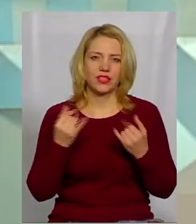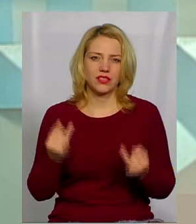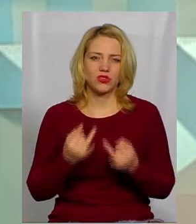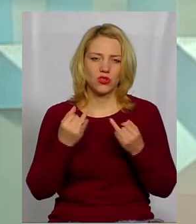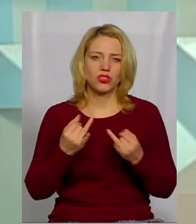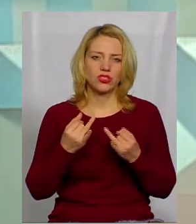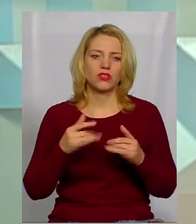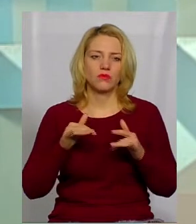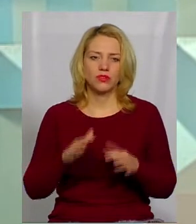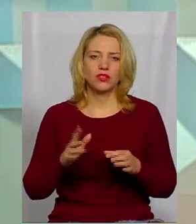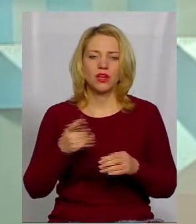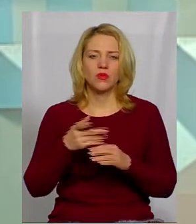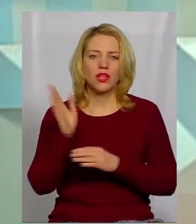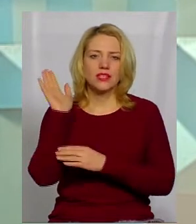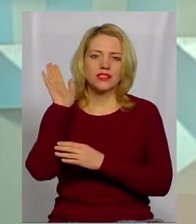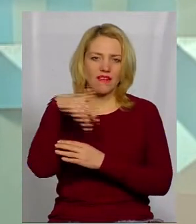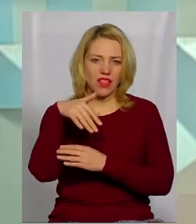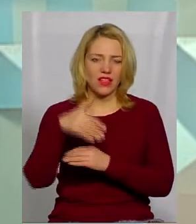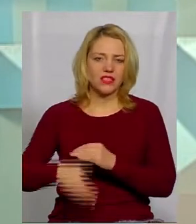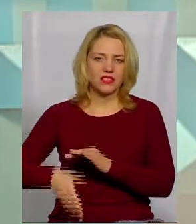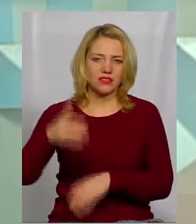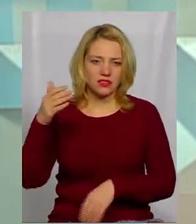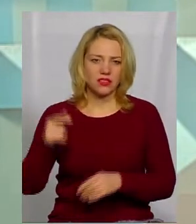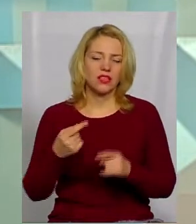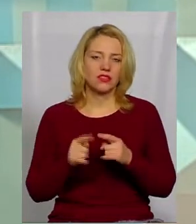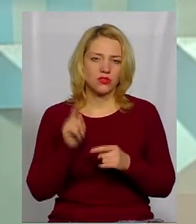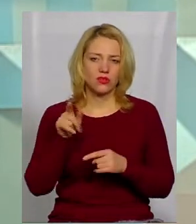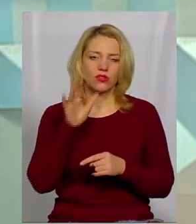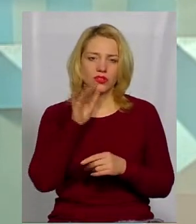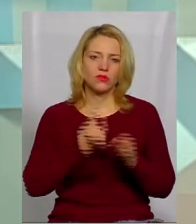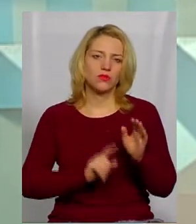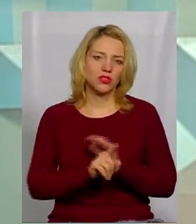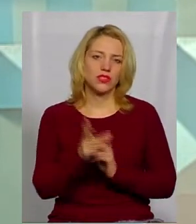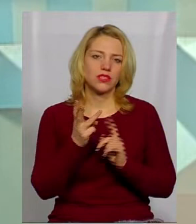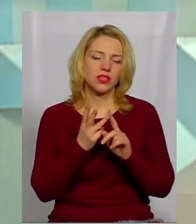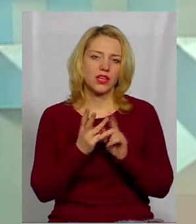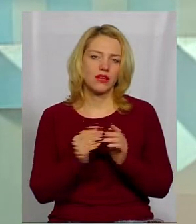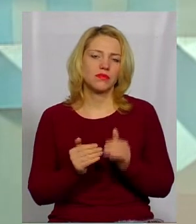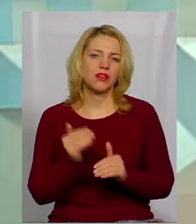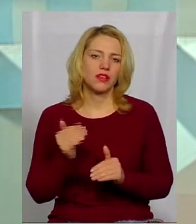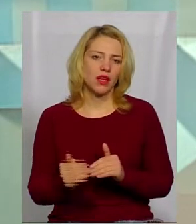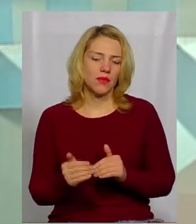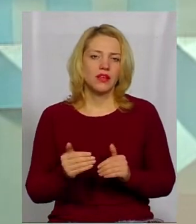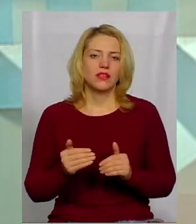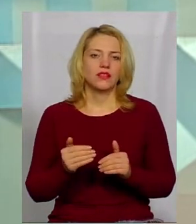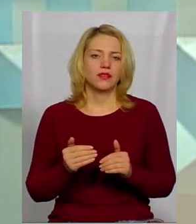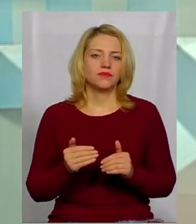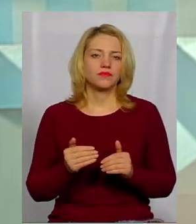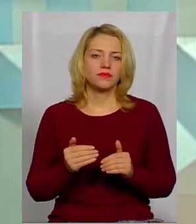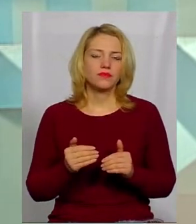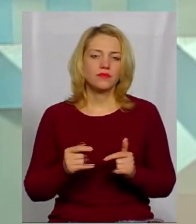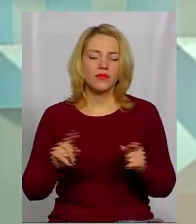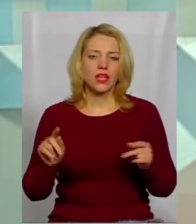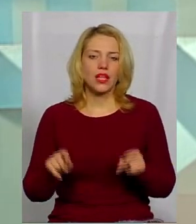завалилася західна стіна палацу. З того часу почався третій етап реставрації, але він знаменний тим, що